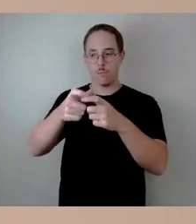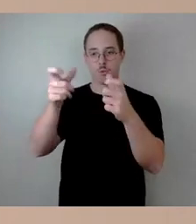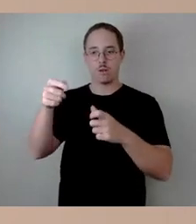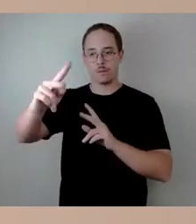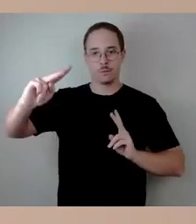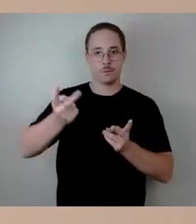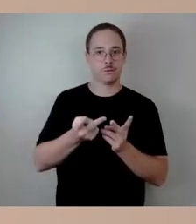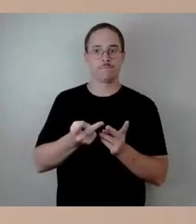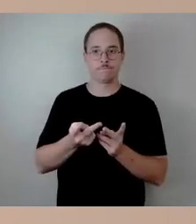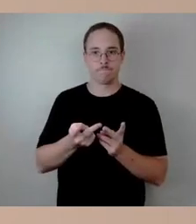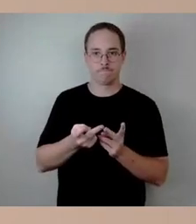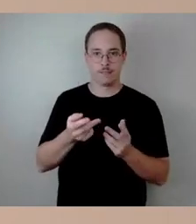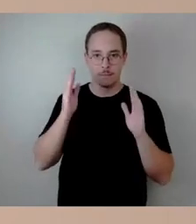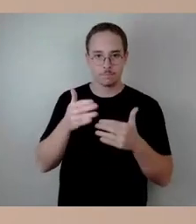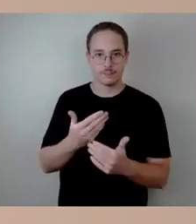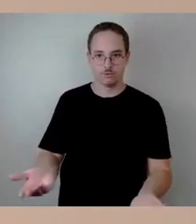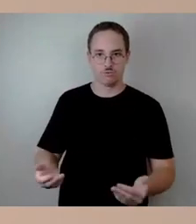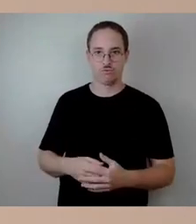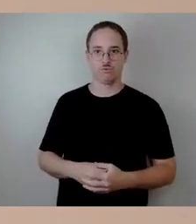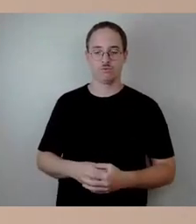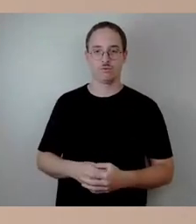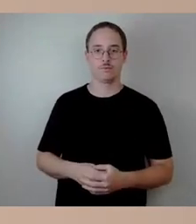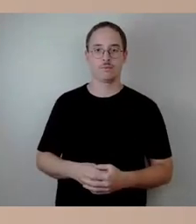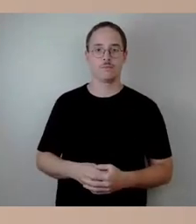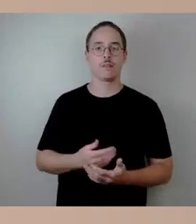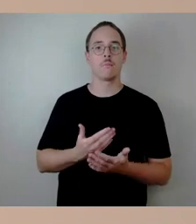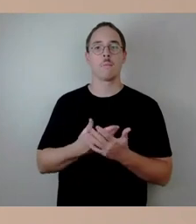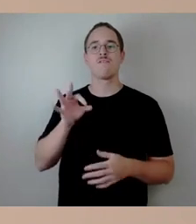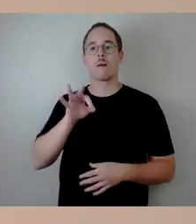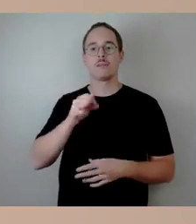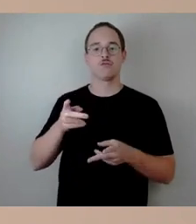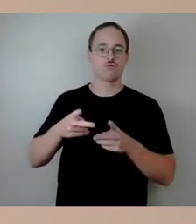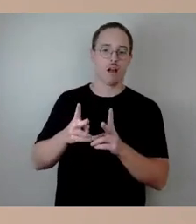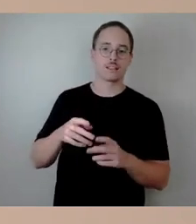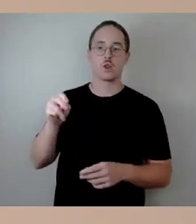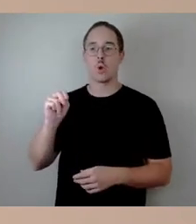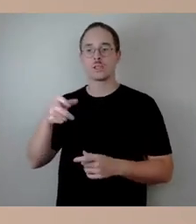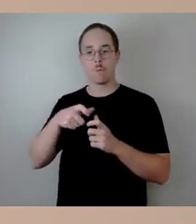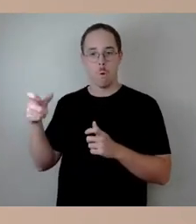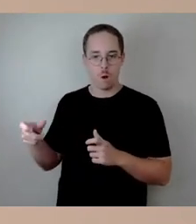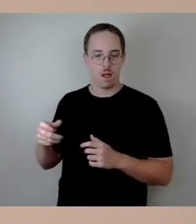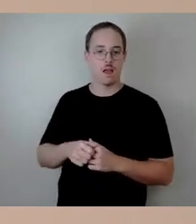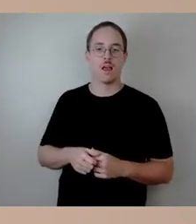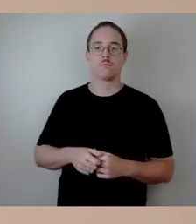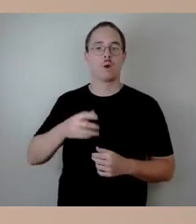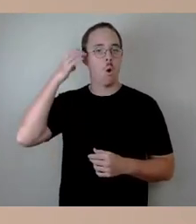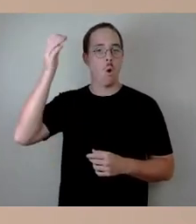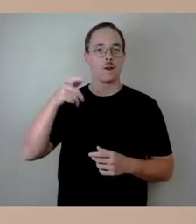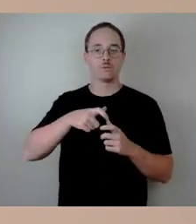Diese Brückenbauwerke, die ich genannt hatte, gerade eben Fabrieststraße, Nossener Brücke oder über die Königsbrücker Straße sind